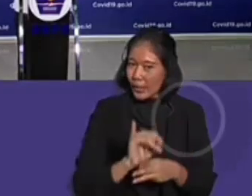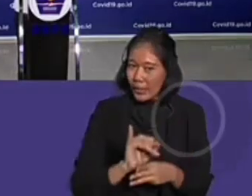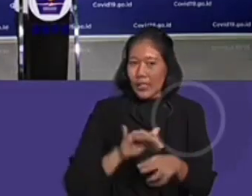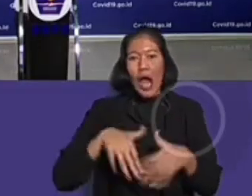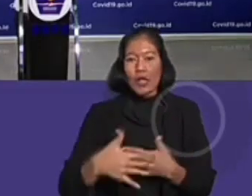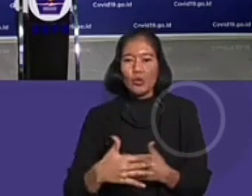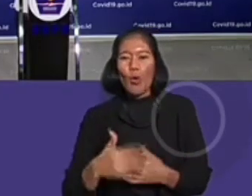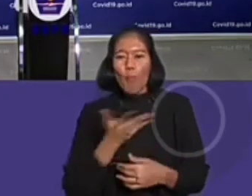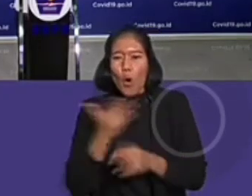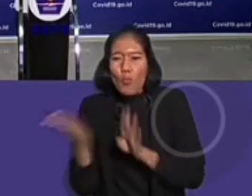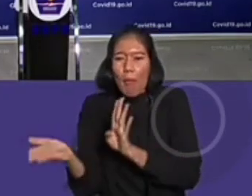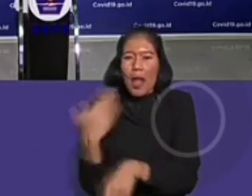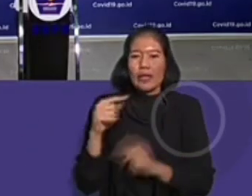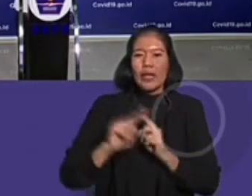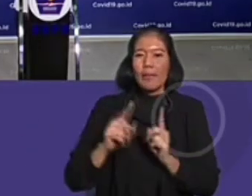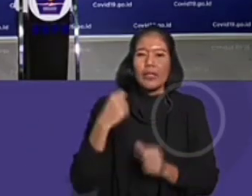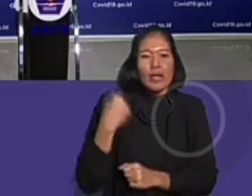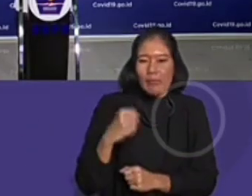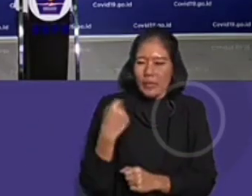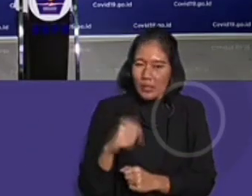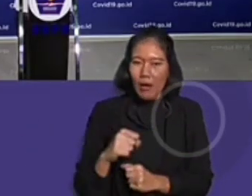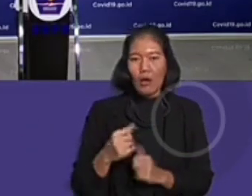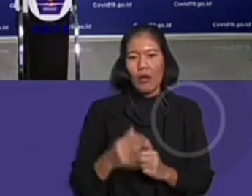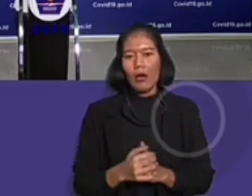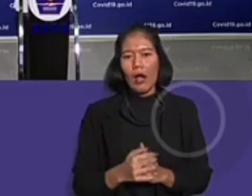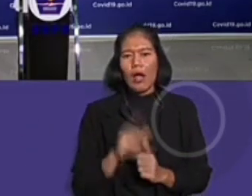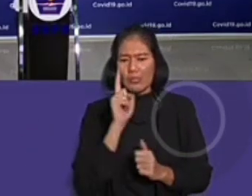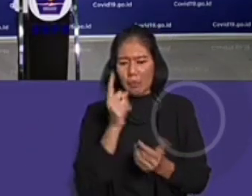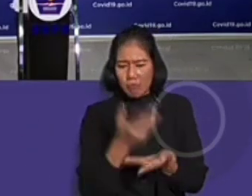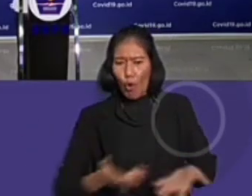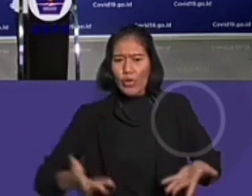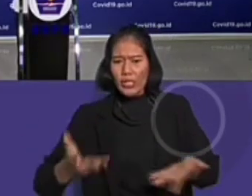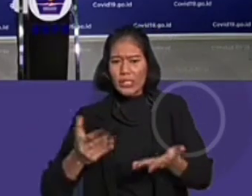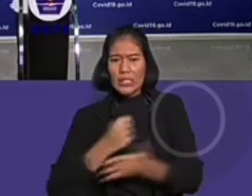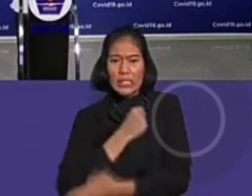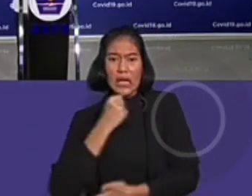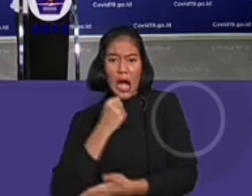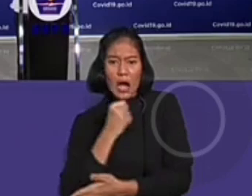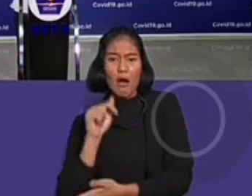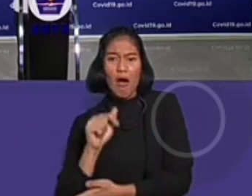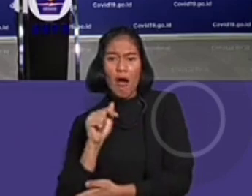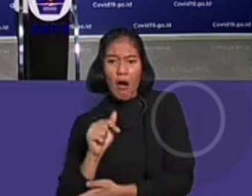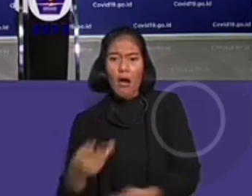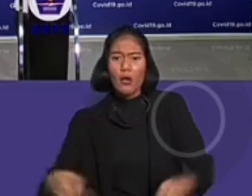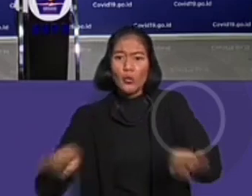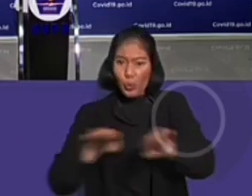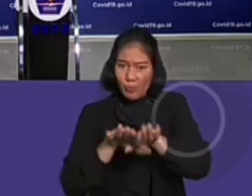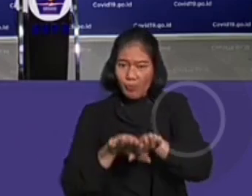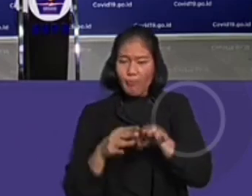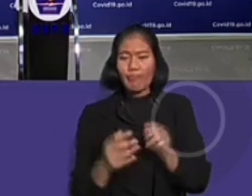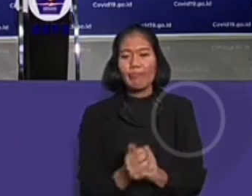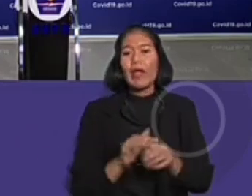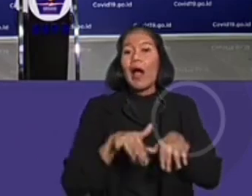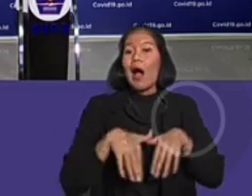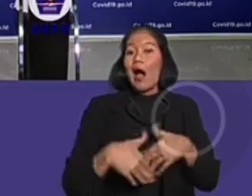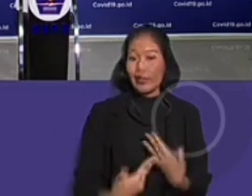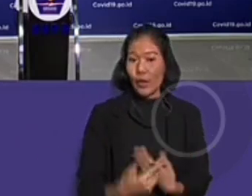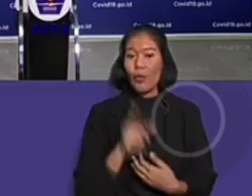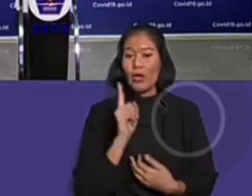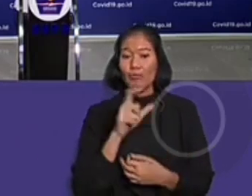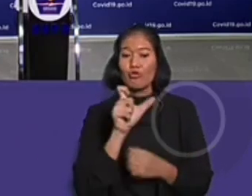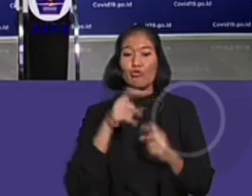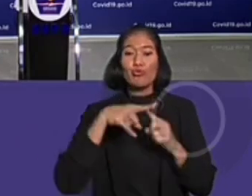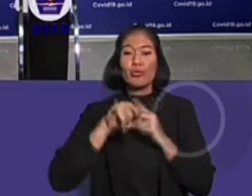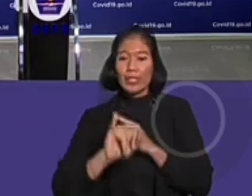penempatan, yang akan kembali ke tanah air karena kondisi negara penempatan yang mengalami lockdown, ataupun karena cuti dan